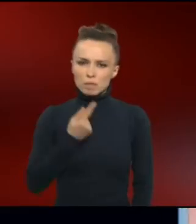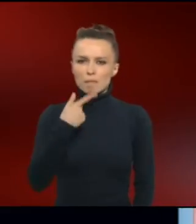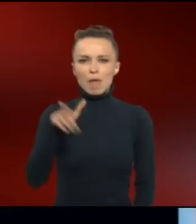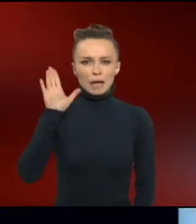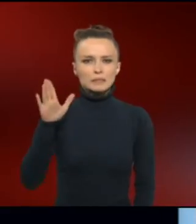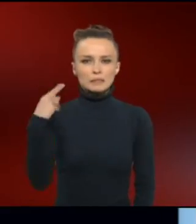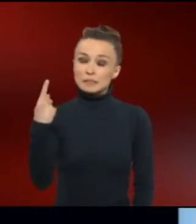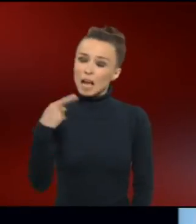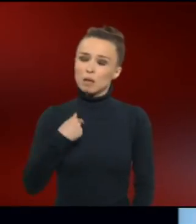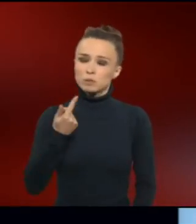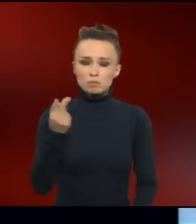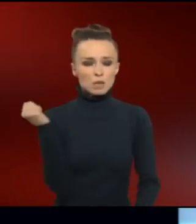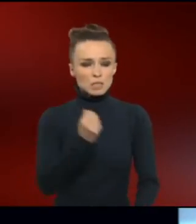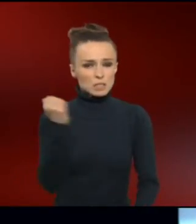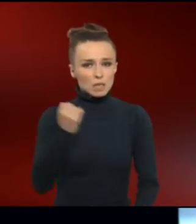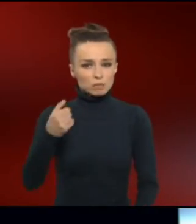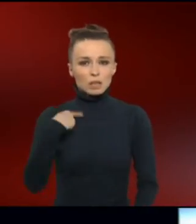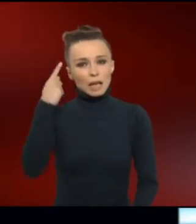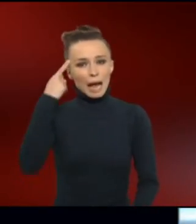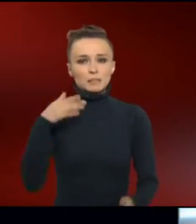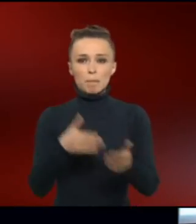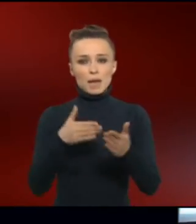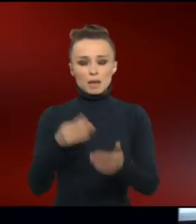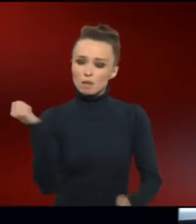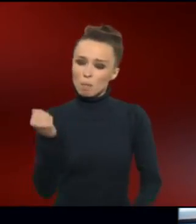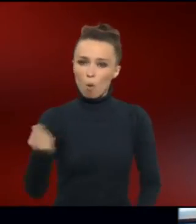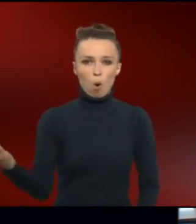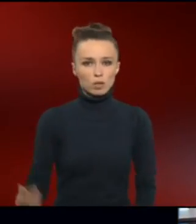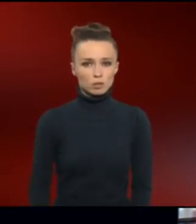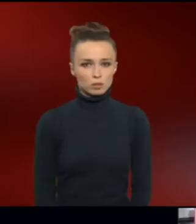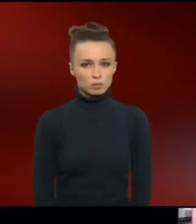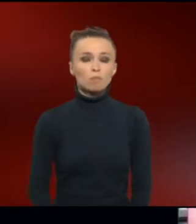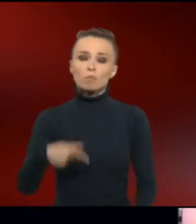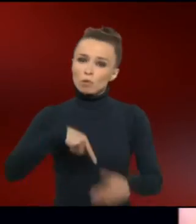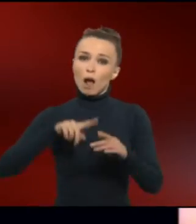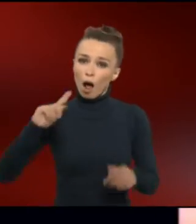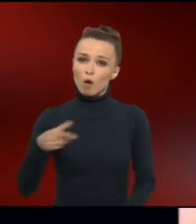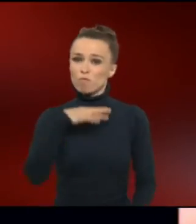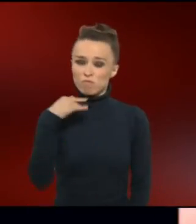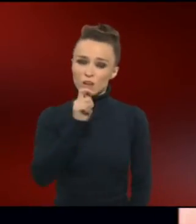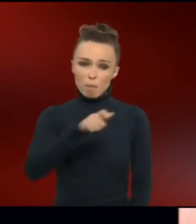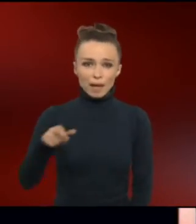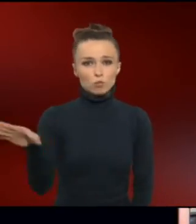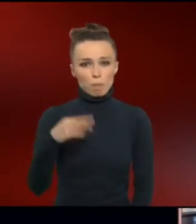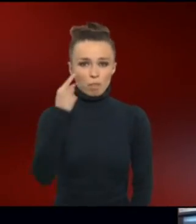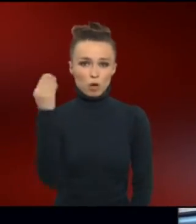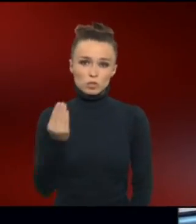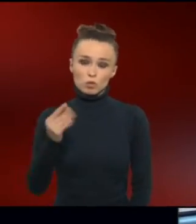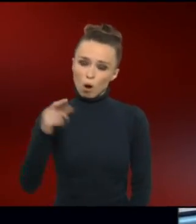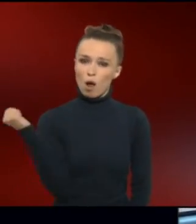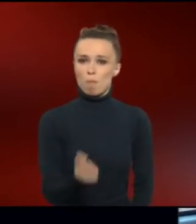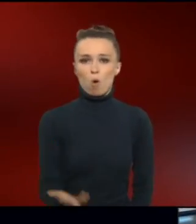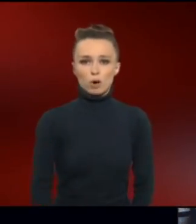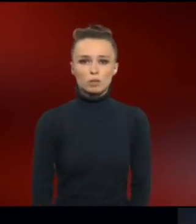ermordeten gezielt Hunderttausende geistig behinderter Menschen, darunter auch viele Menschen mit Down-Syndrom. Und